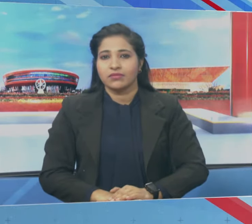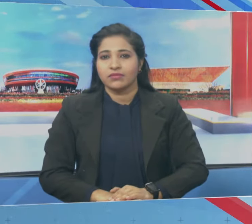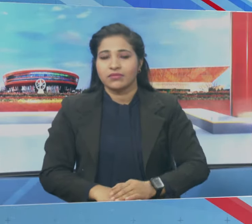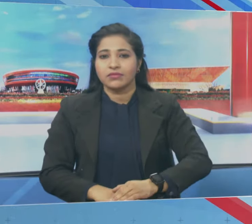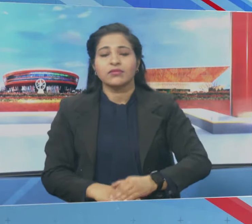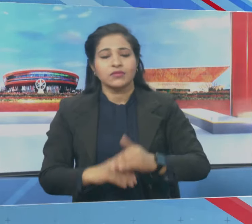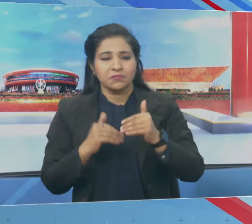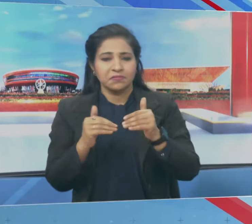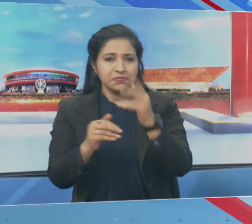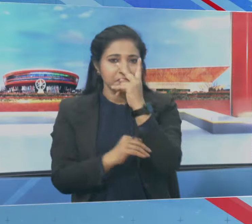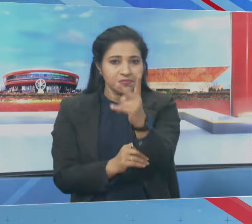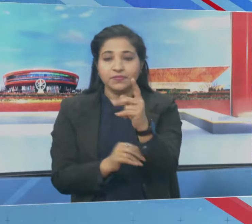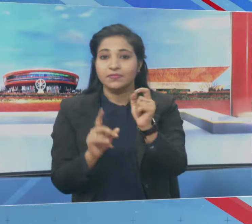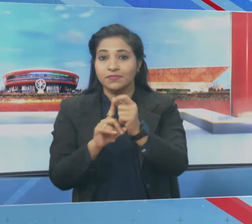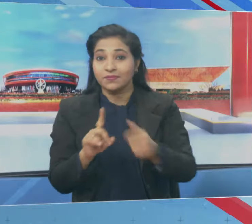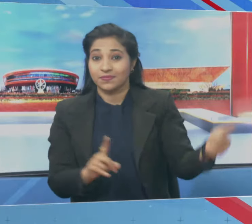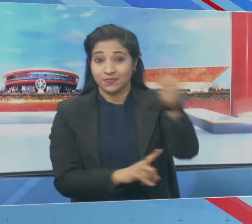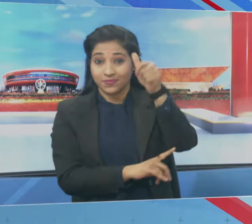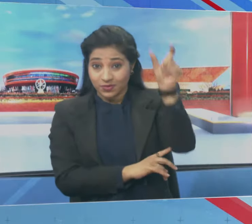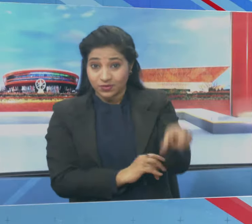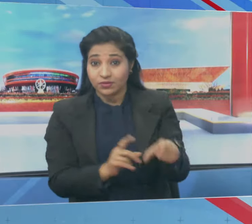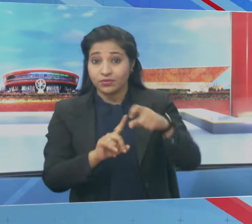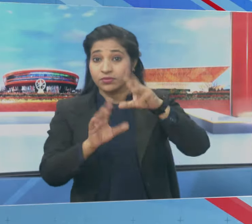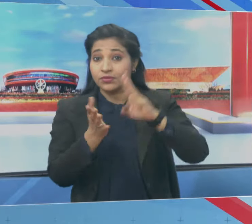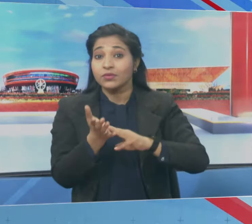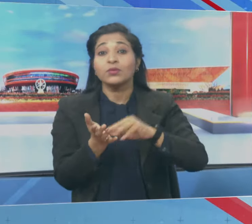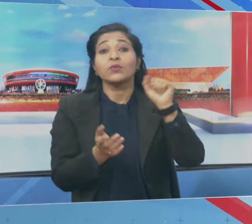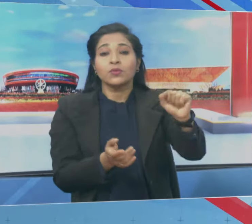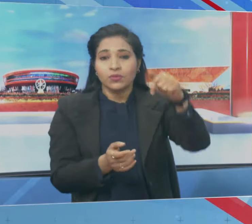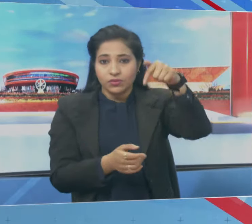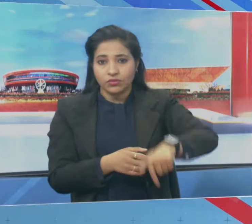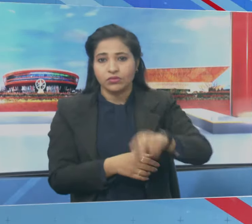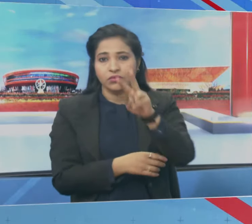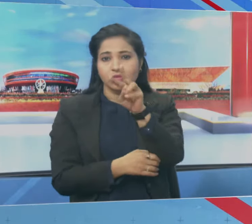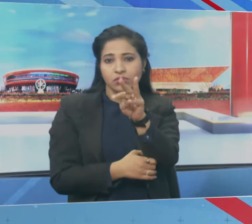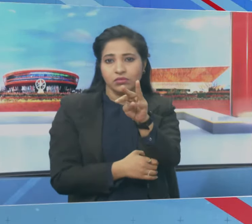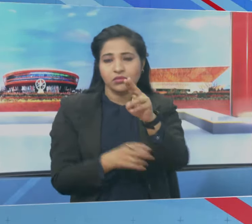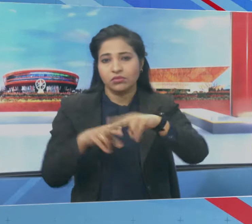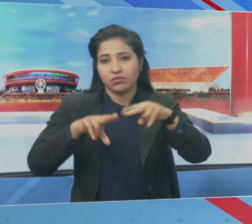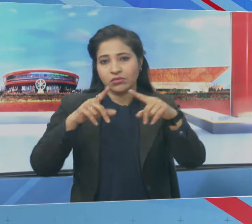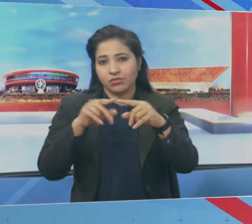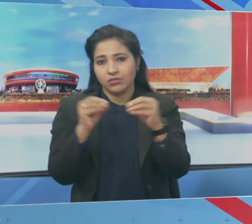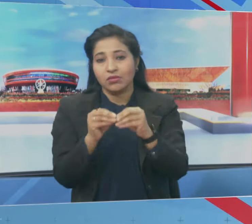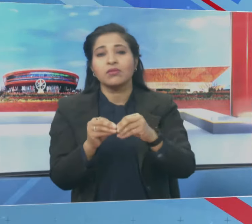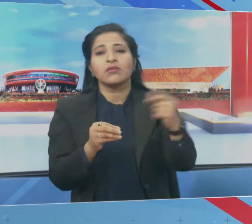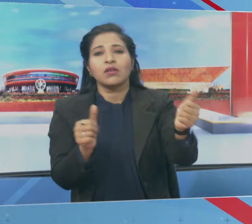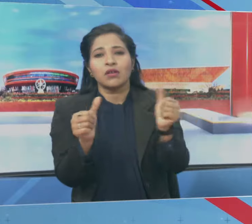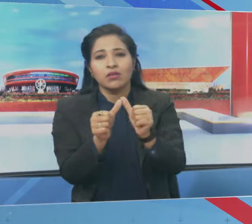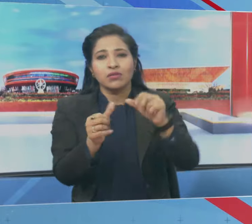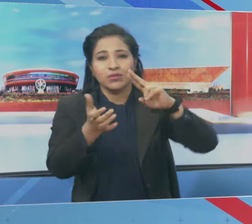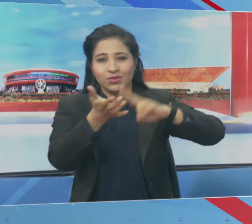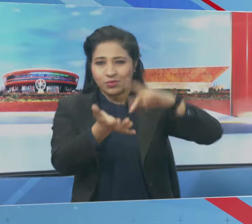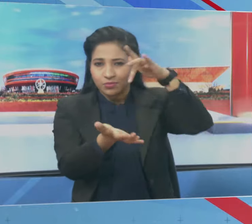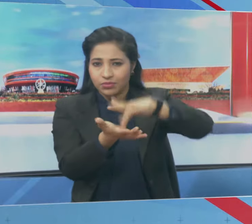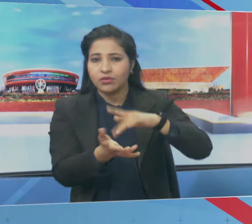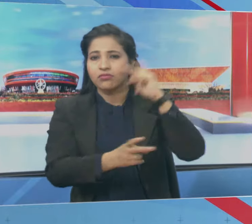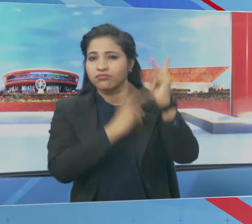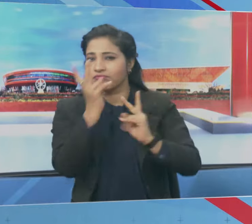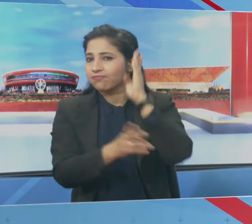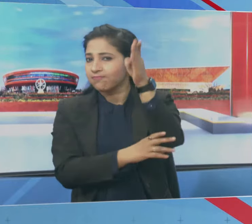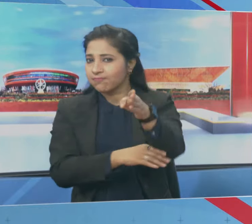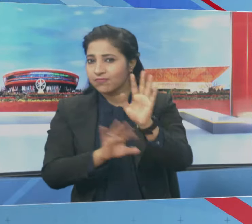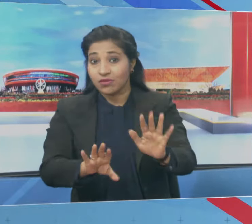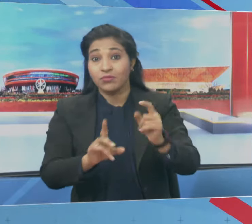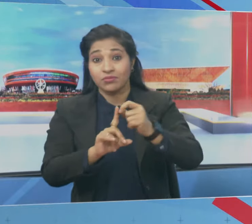बढ़ते अगली खबर के और राश्ट्रुपती द्रौपती मुर्मू आज से 23 फरवरी तक अंडमान और निकोबार दुवीप सम्हू की यात्रा पर रहेंगी